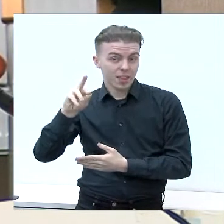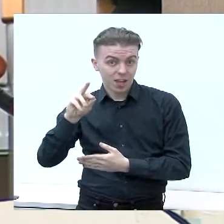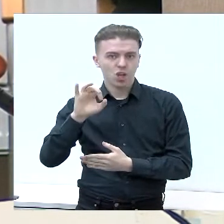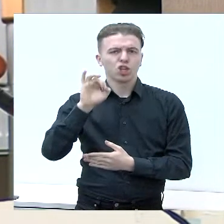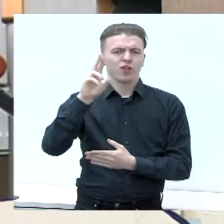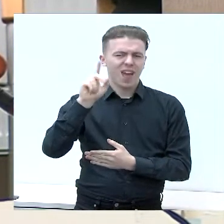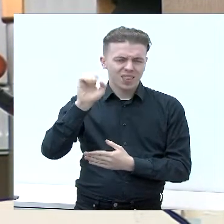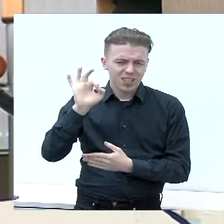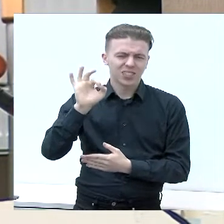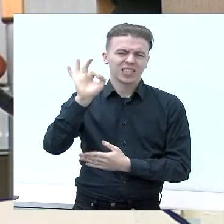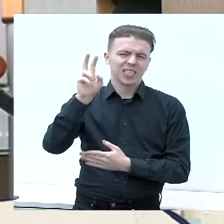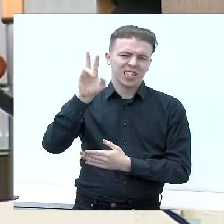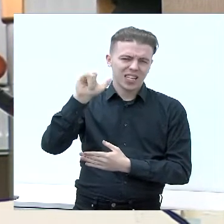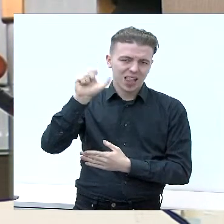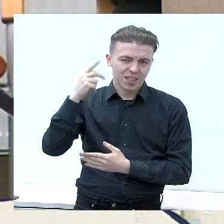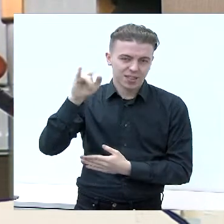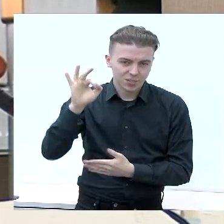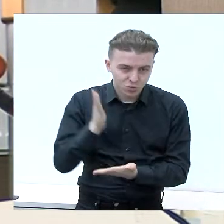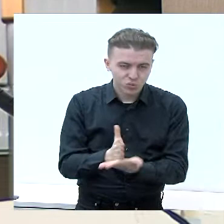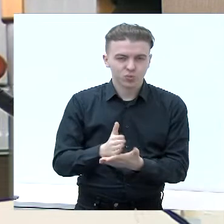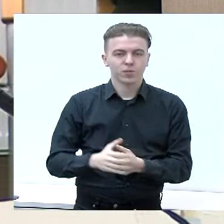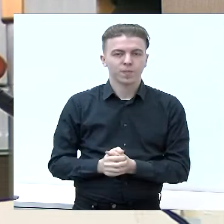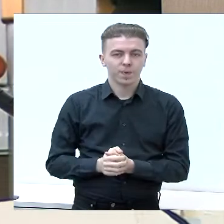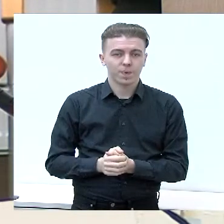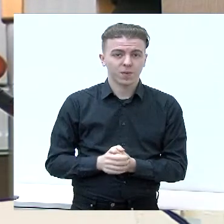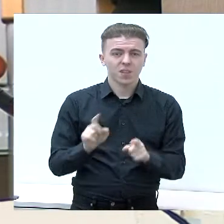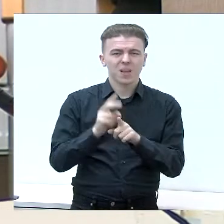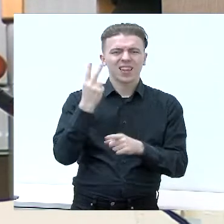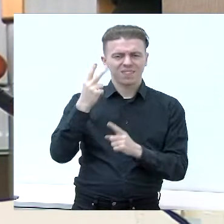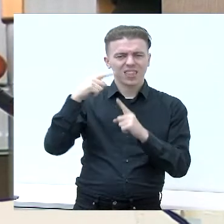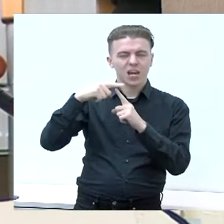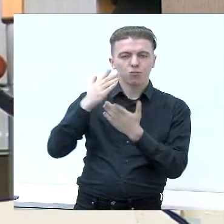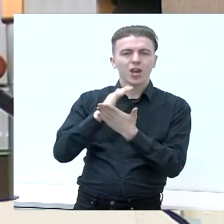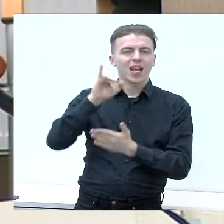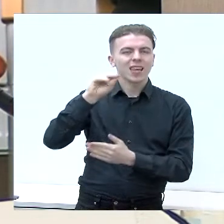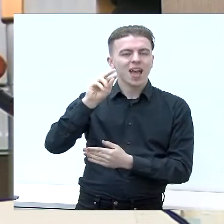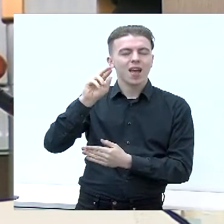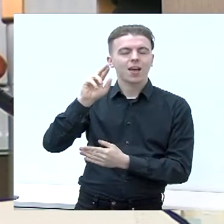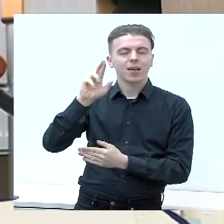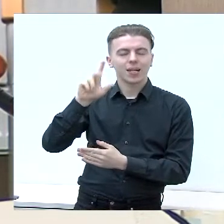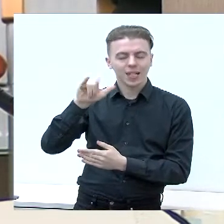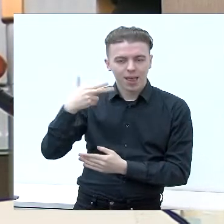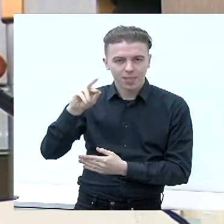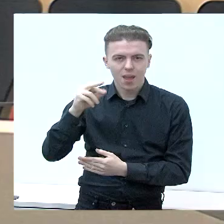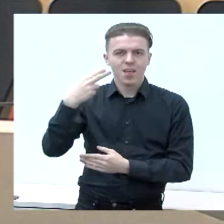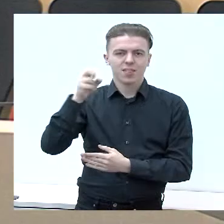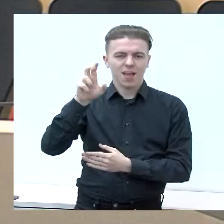Vitenis Kilandis. atvyko dar dvi kandidatės į tarybą. Jūrgitarė Lienį ir Timėja Gradi Skaitė.